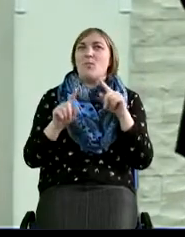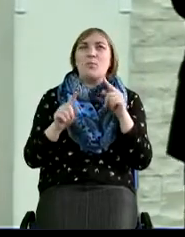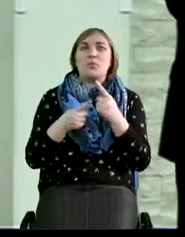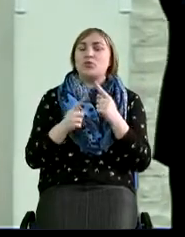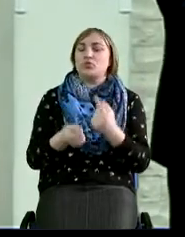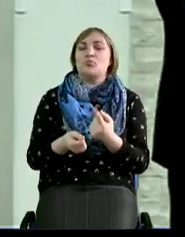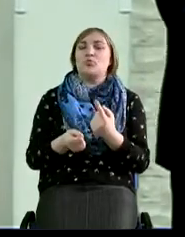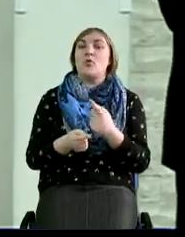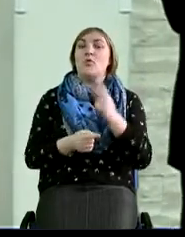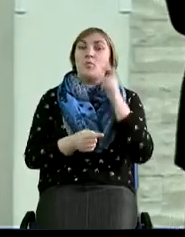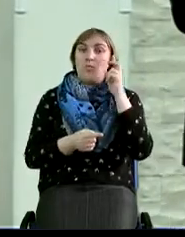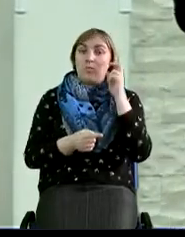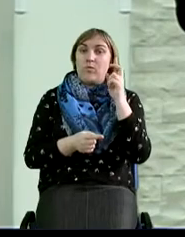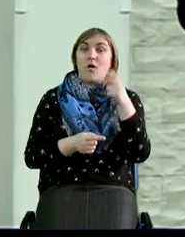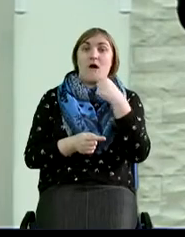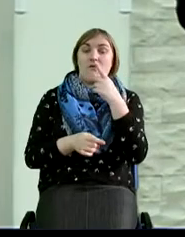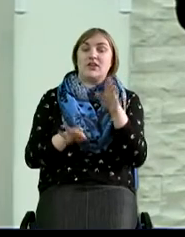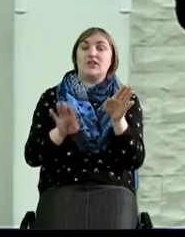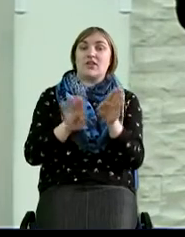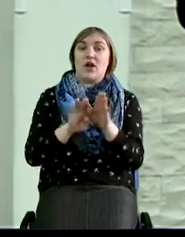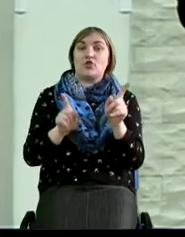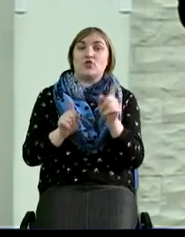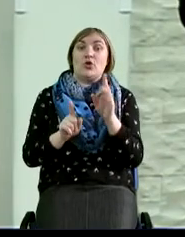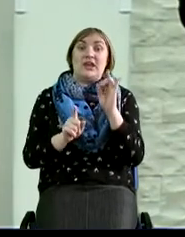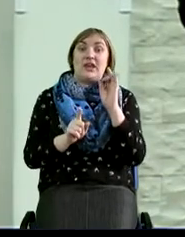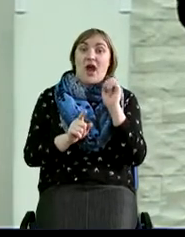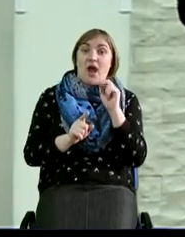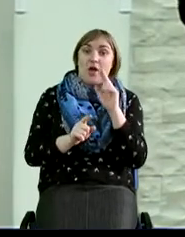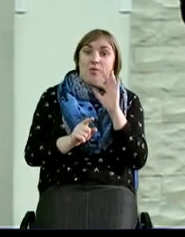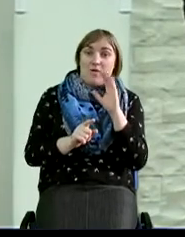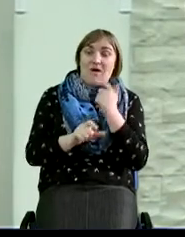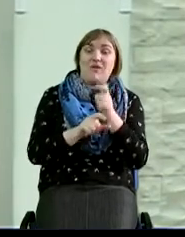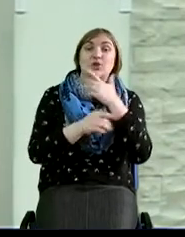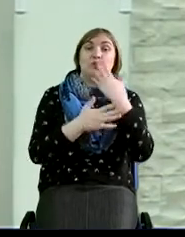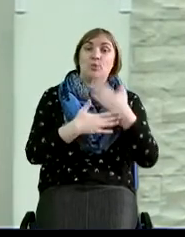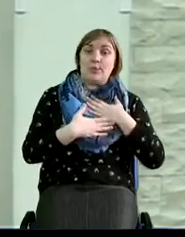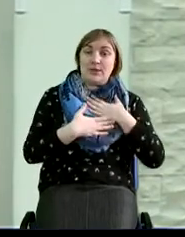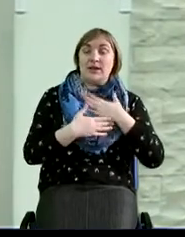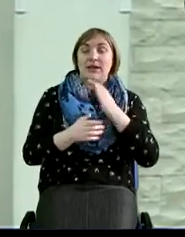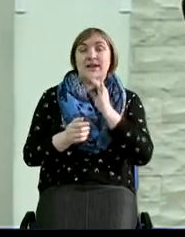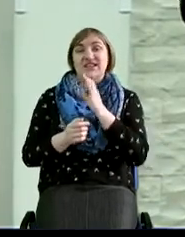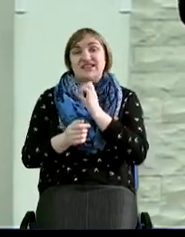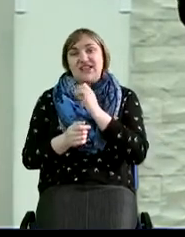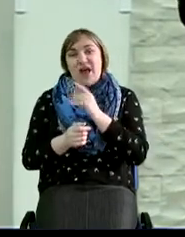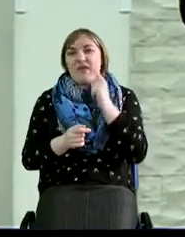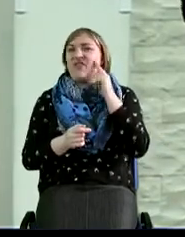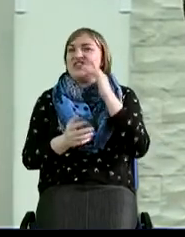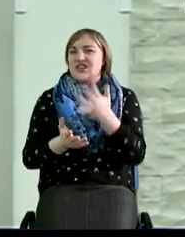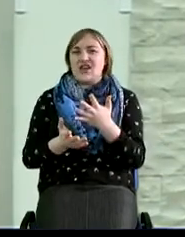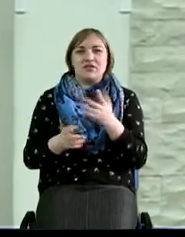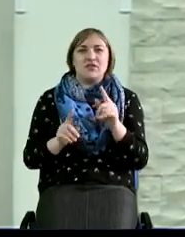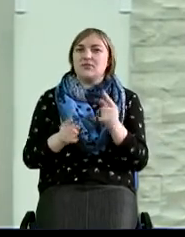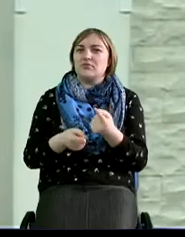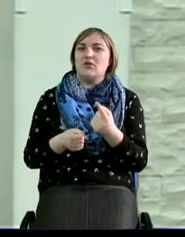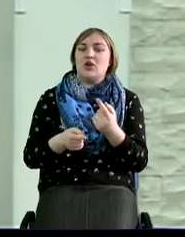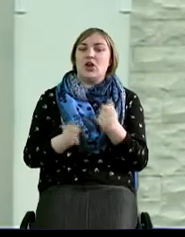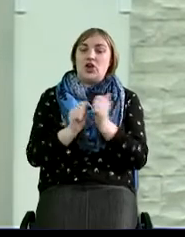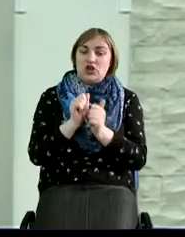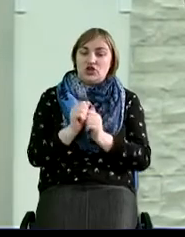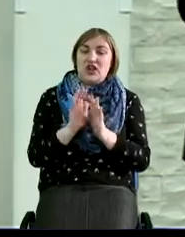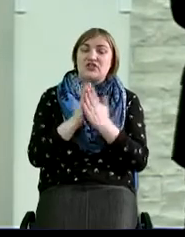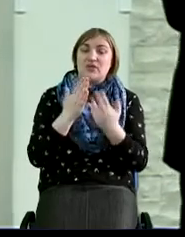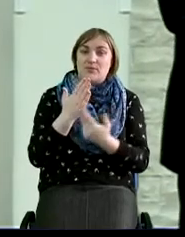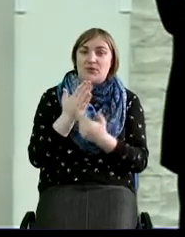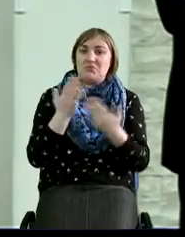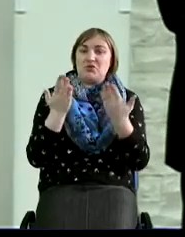Бог говорит так, что Иакова он возлюбил, а Исава возненавидел. Ведь часто мы в Библии читаем о том, что